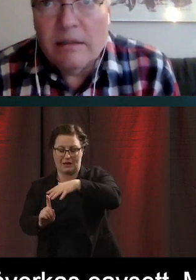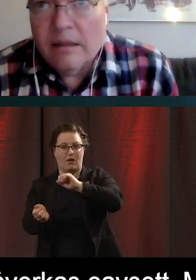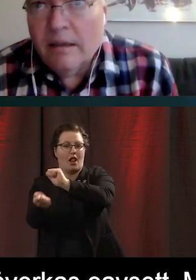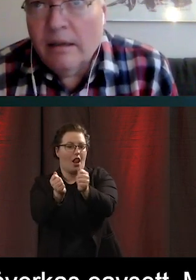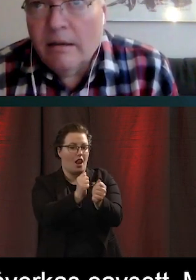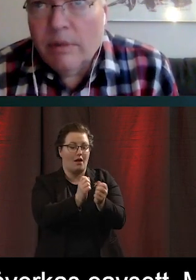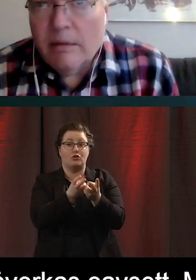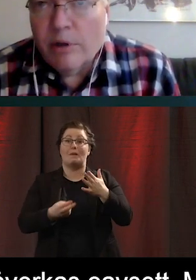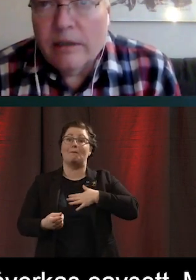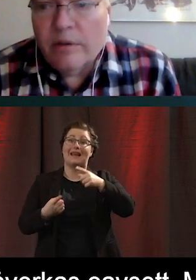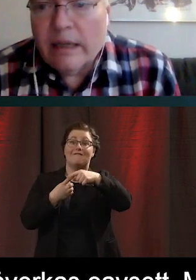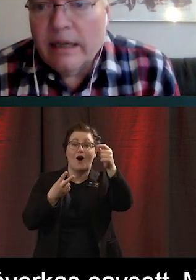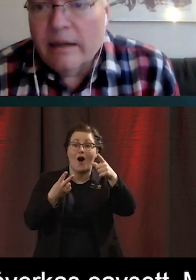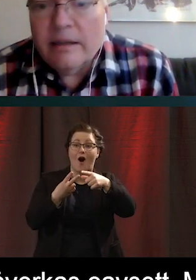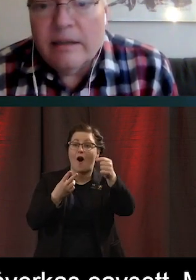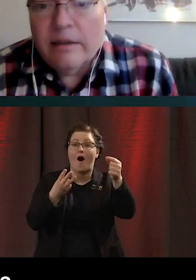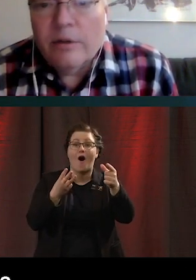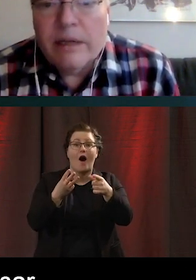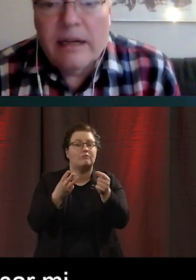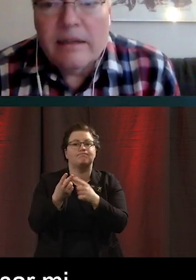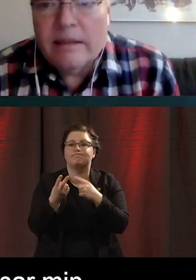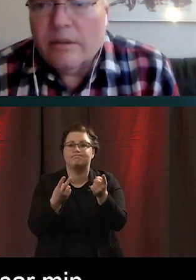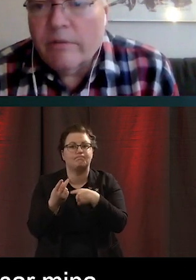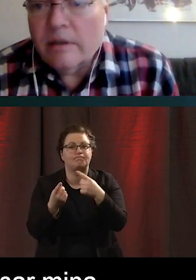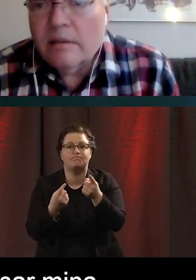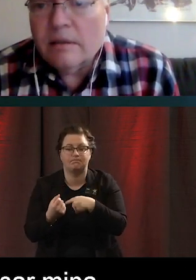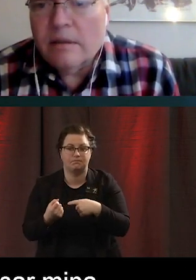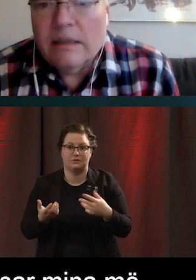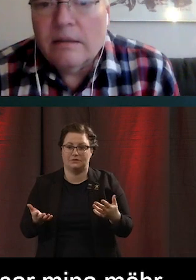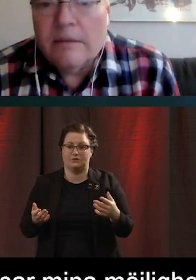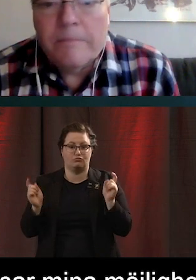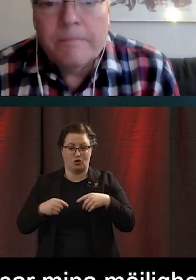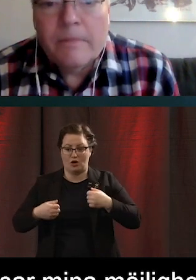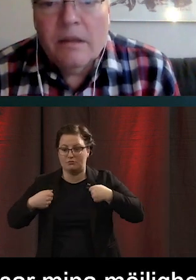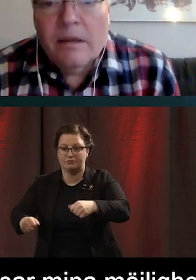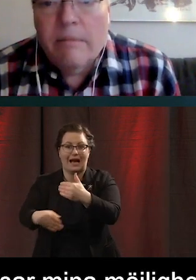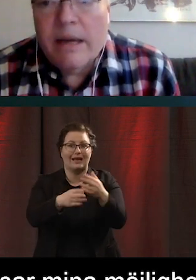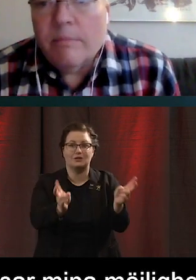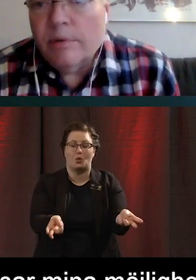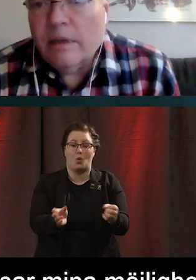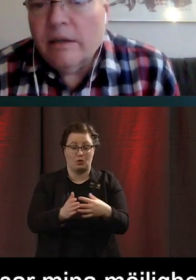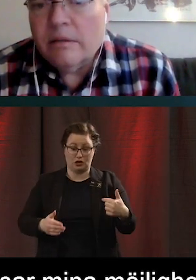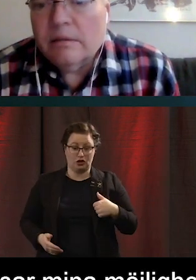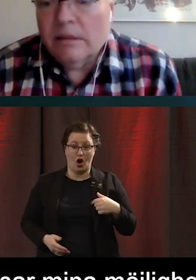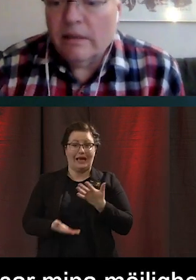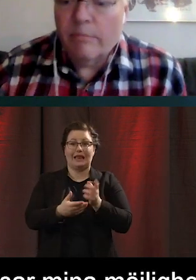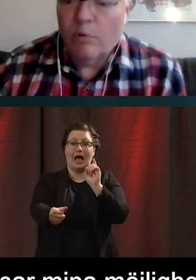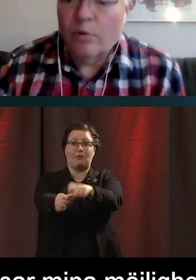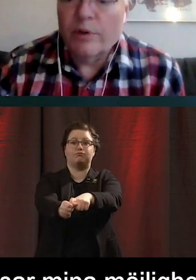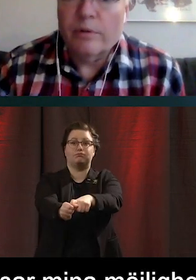eller mina möjligheter att agera kanske ändå begränsas av att jag inte är med på den här